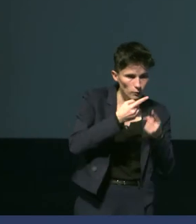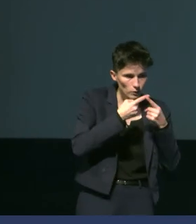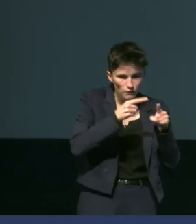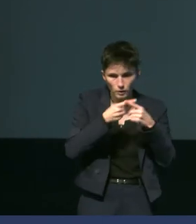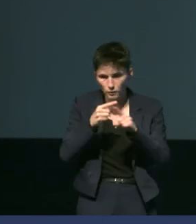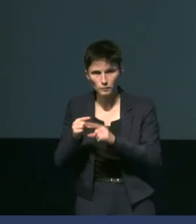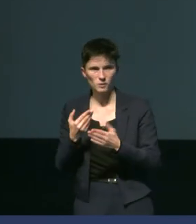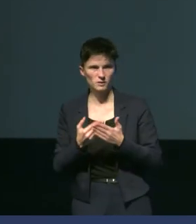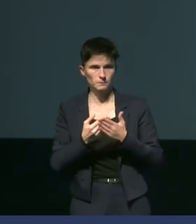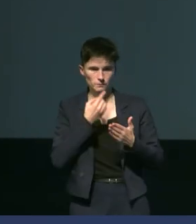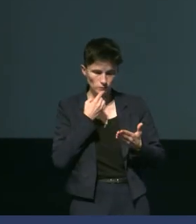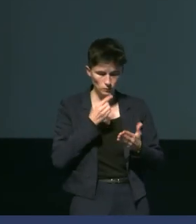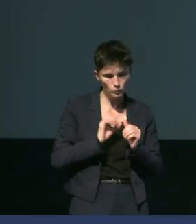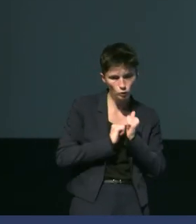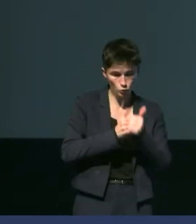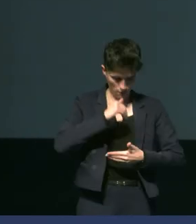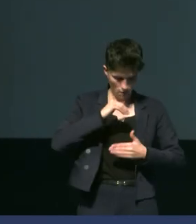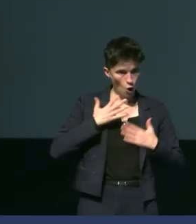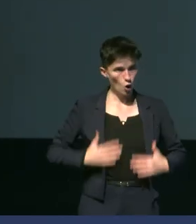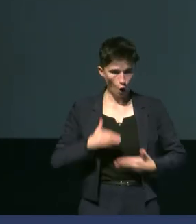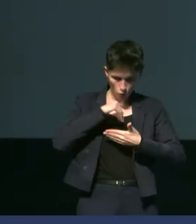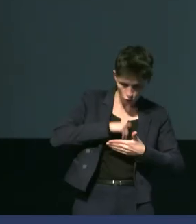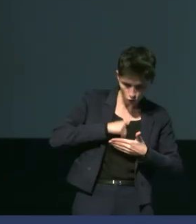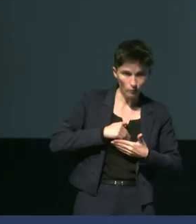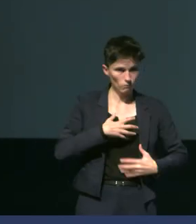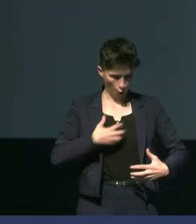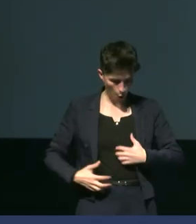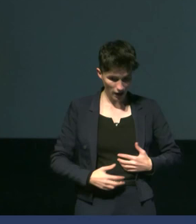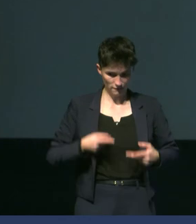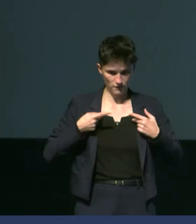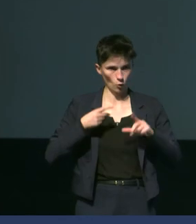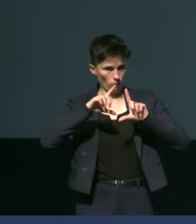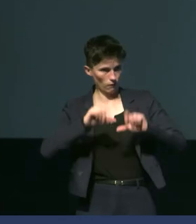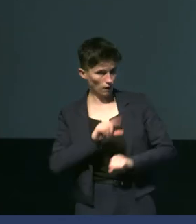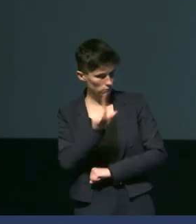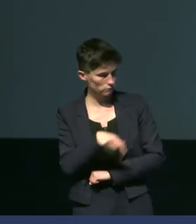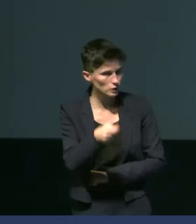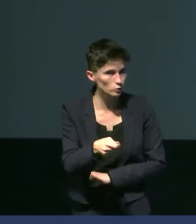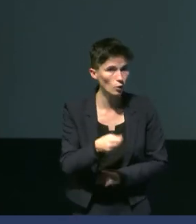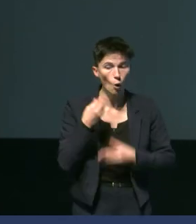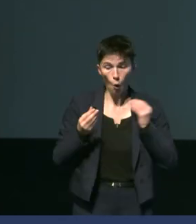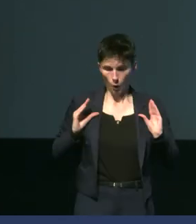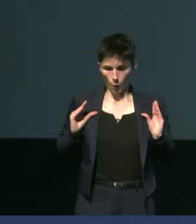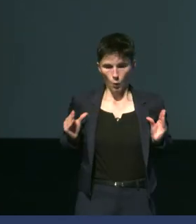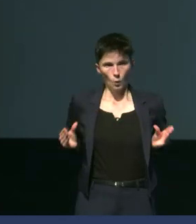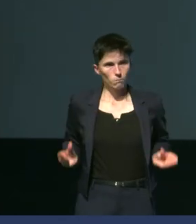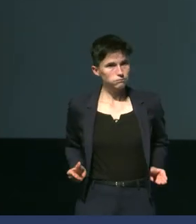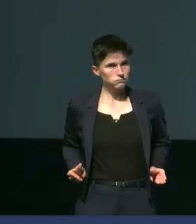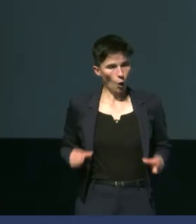en fonction de si c'est le centre de son corps avec les organes vitaux, bien évidemment, si c'est un tissu périphérique